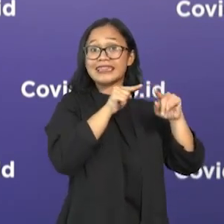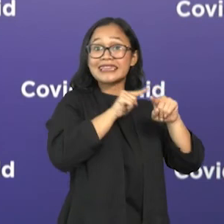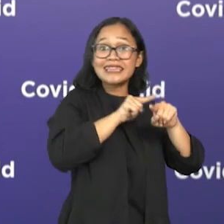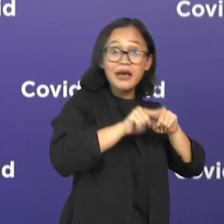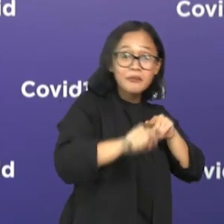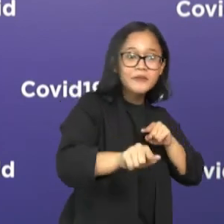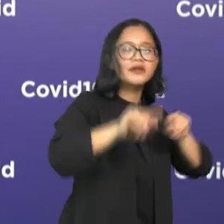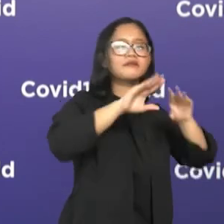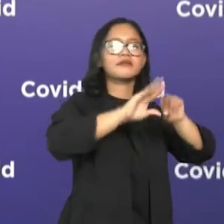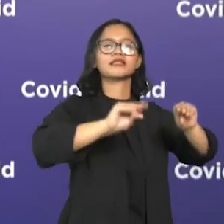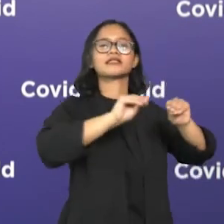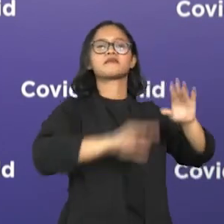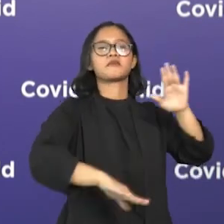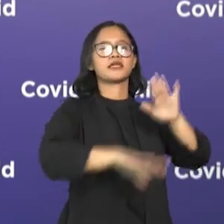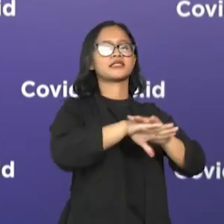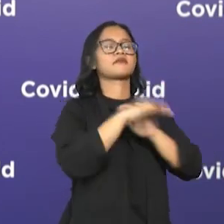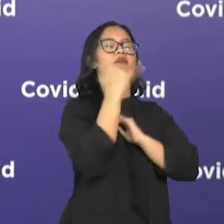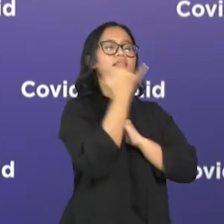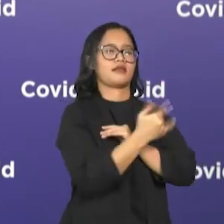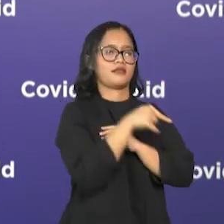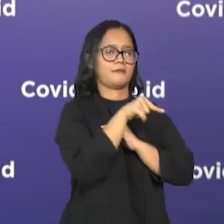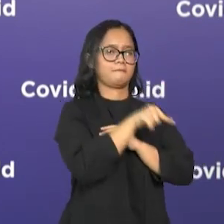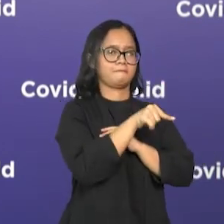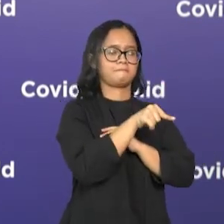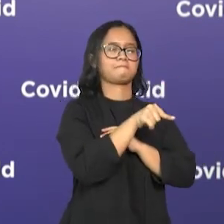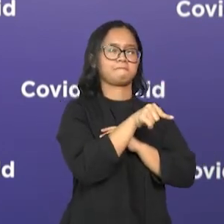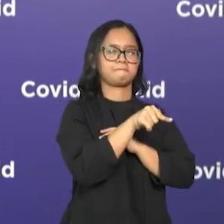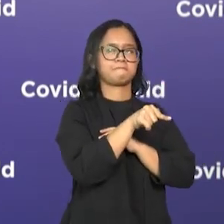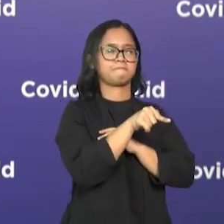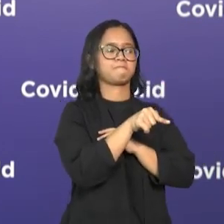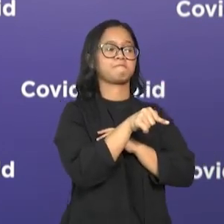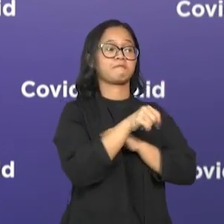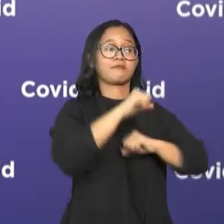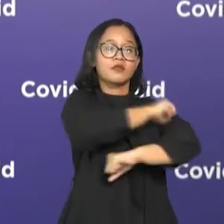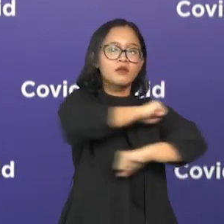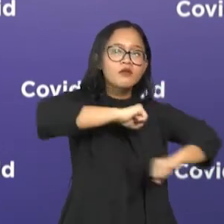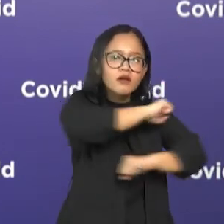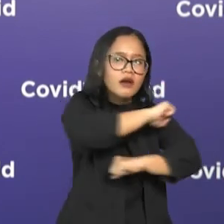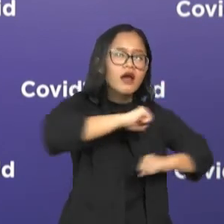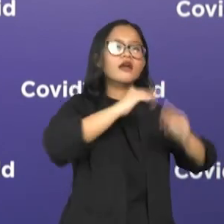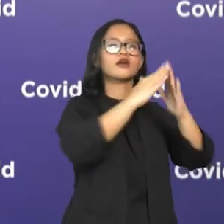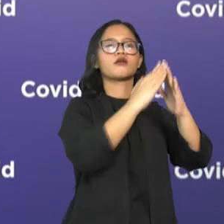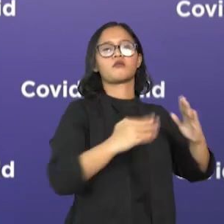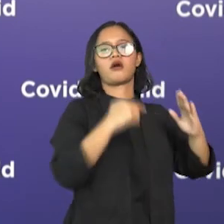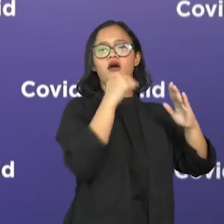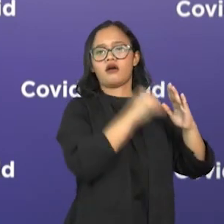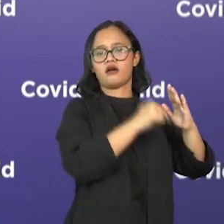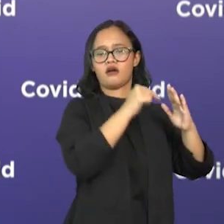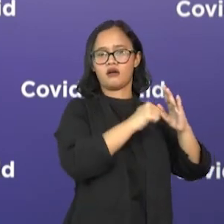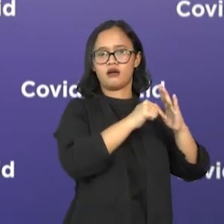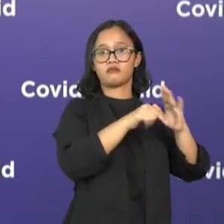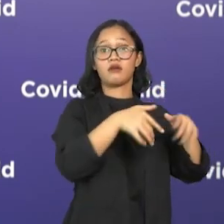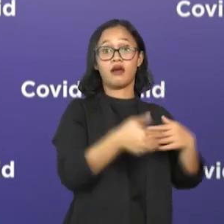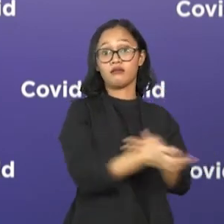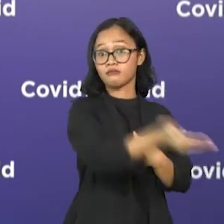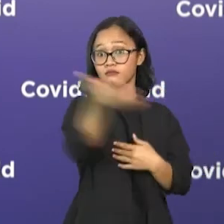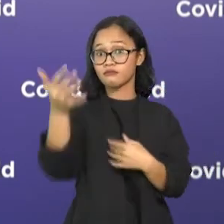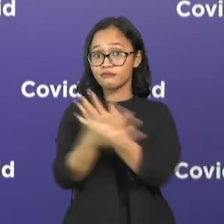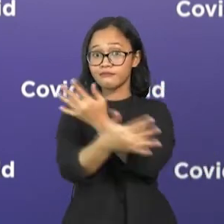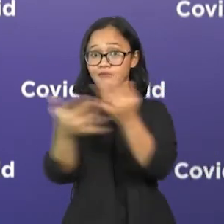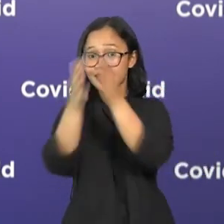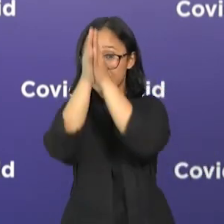produktif melakukan kegiatan-kegiatan yang lebih menyehatkan kita. Kemudian bagi umat Hindu yang ada di